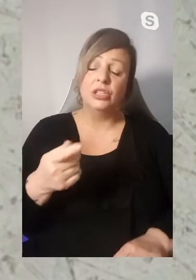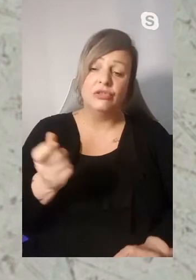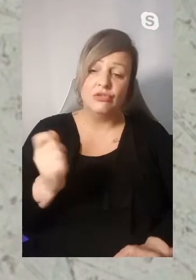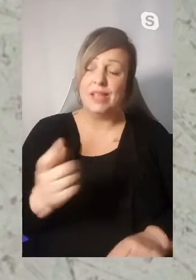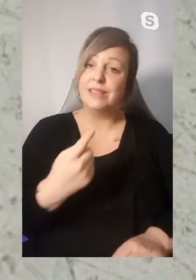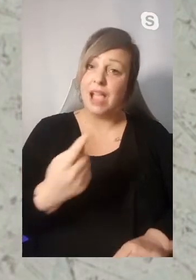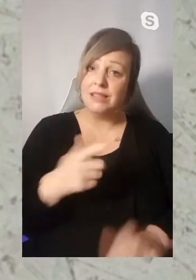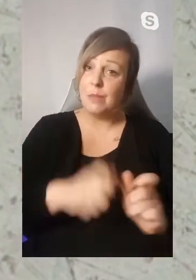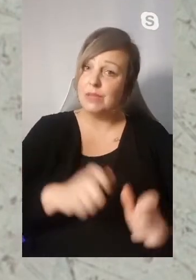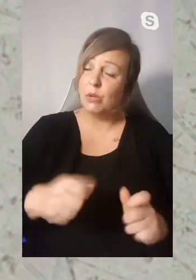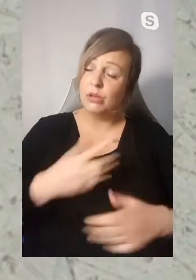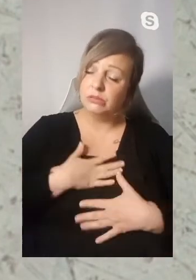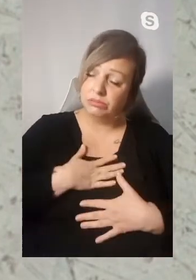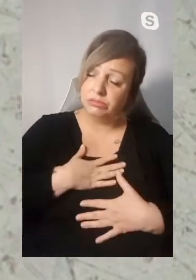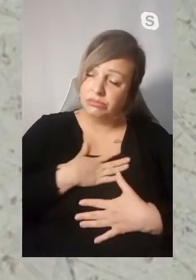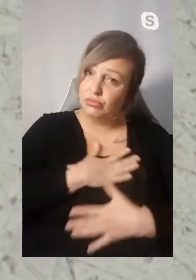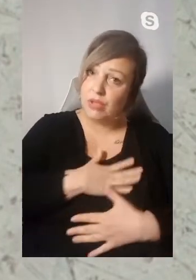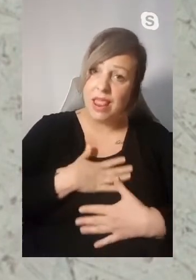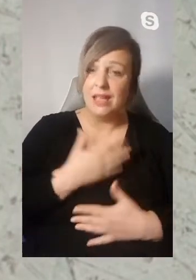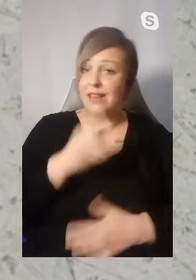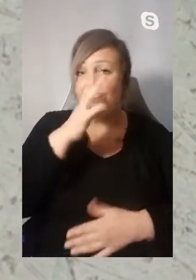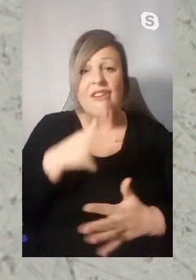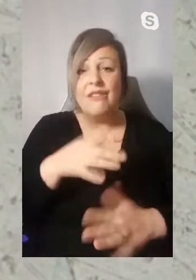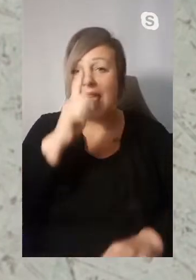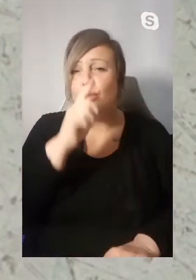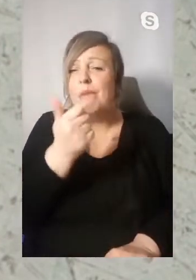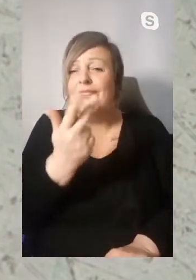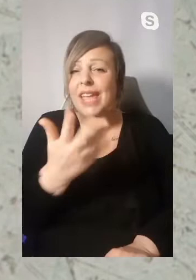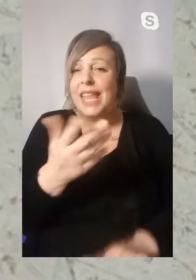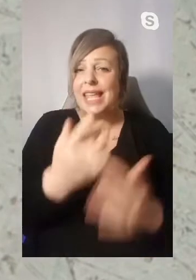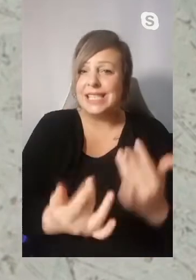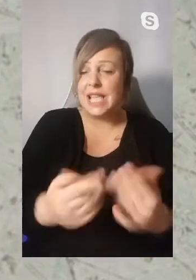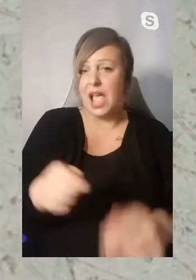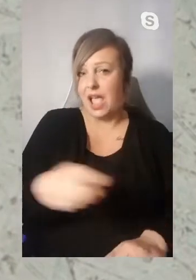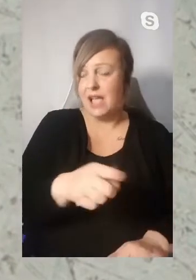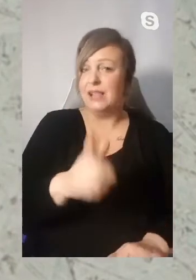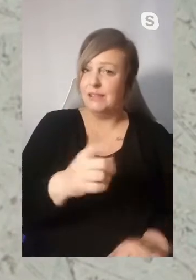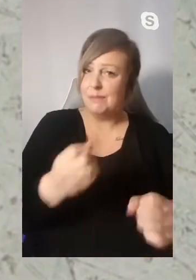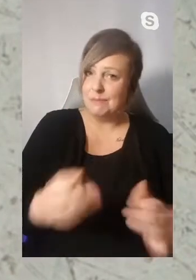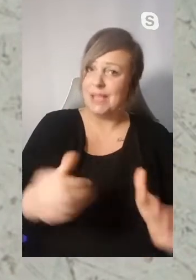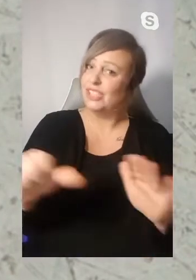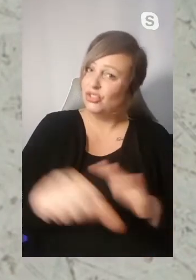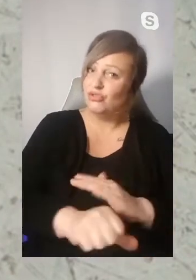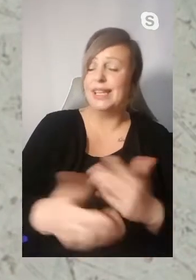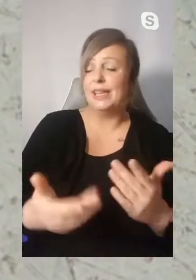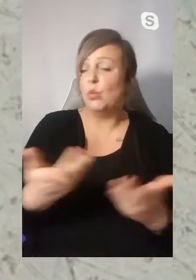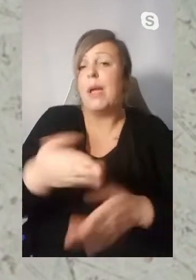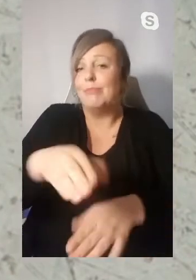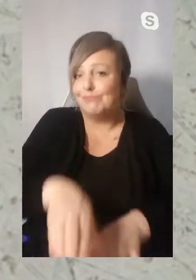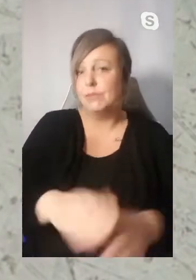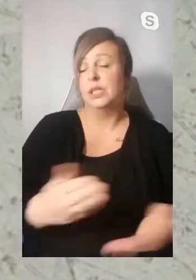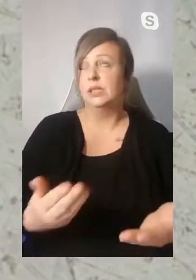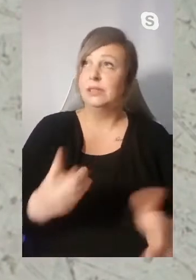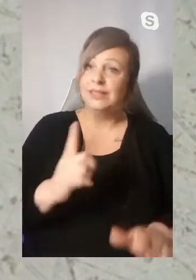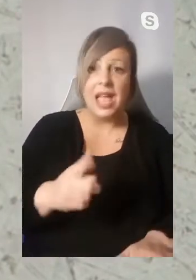denen ging es richtig schlecht. Und vielleicht ist das dann nur ein Schicksal, vielleicht sind das nur wenige Zahlen. Aber wenn ich mir habe